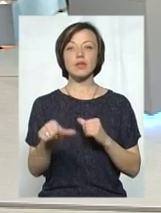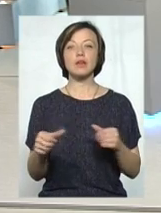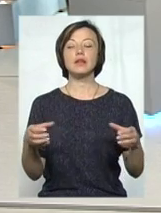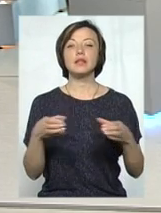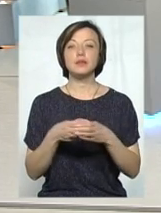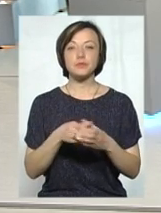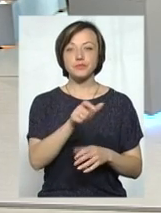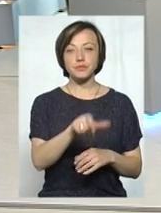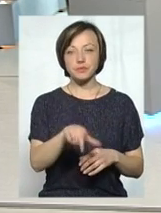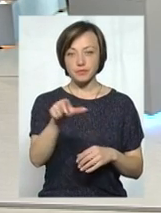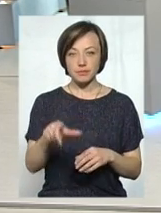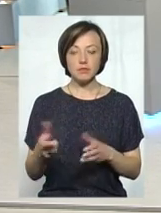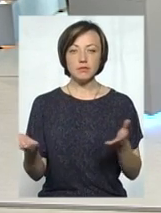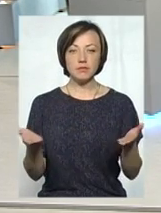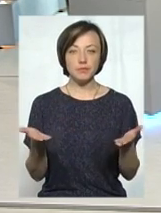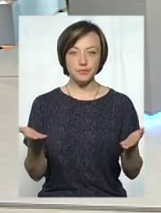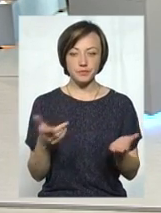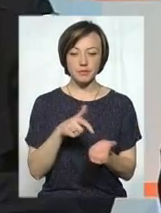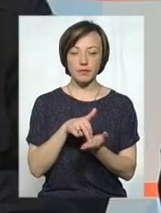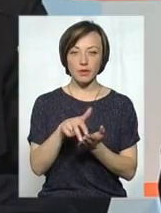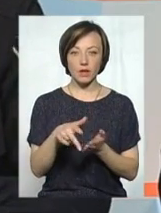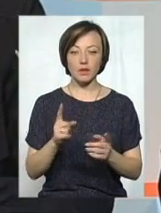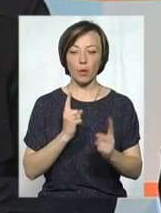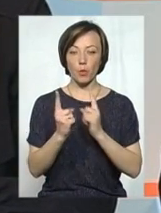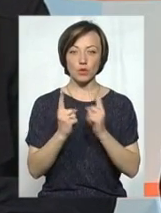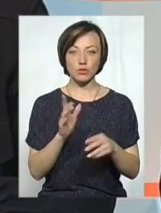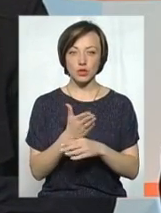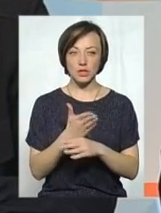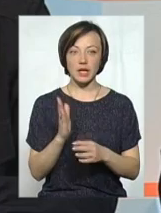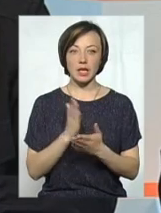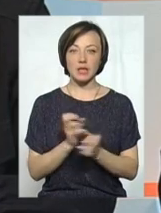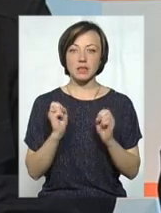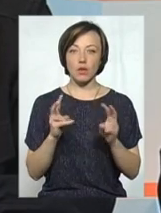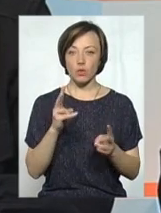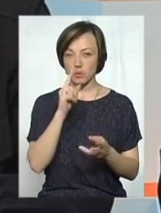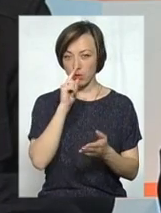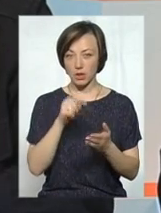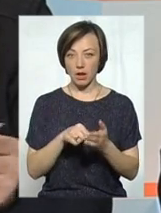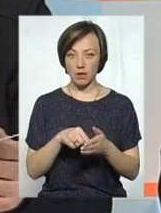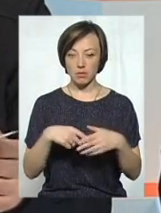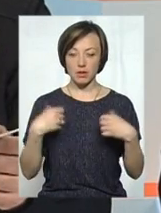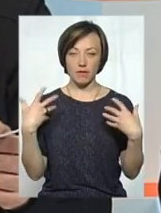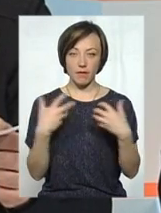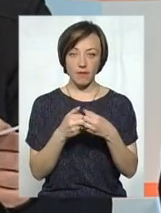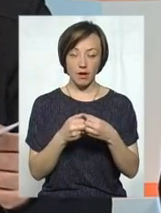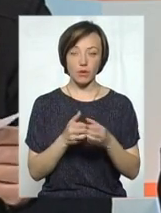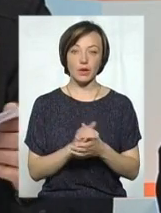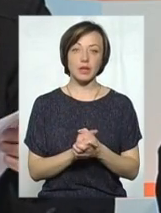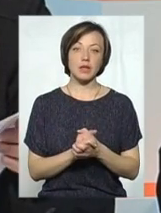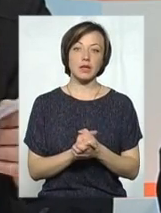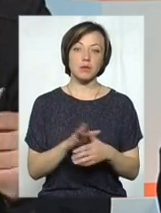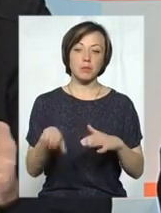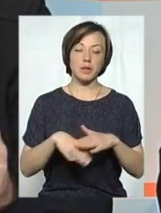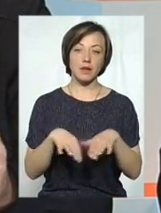пішоходів, які виходять на проїзну частину, і є загроза потрати піти в дорожню транспортну пригоду під